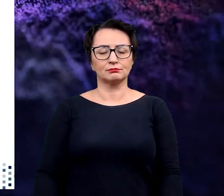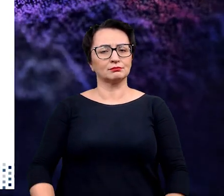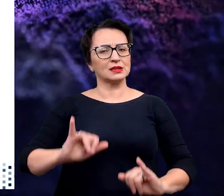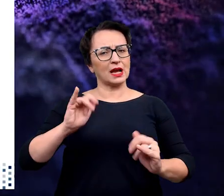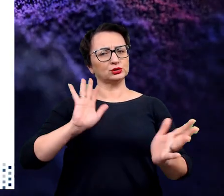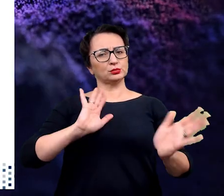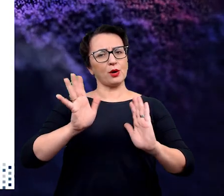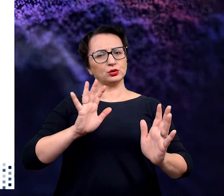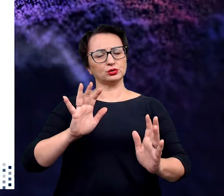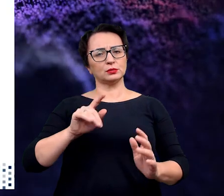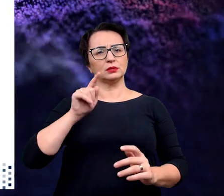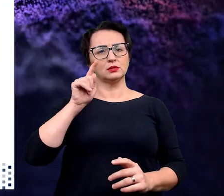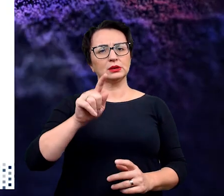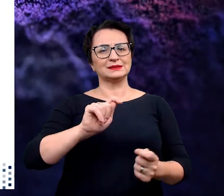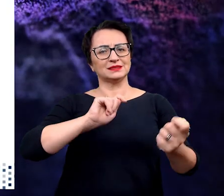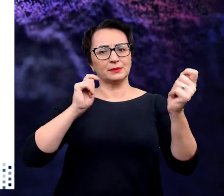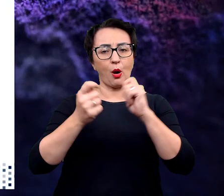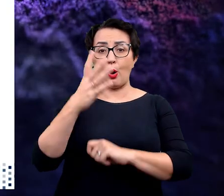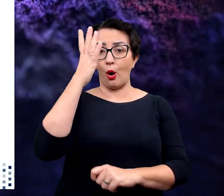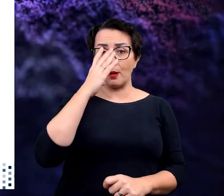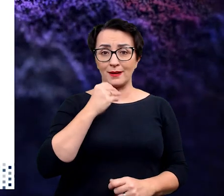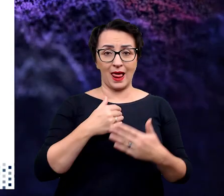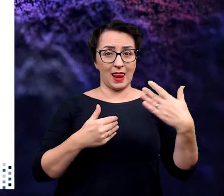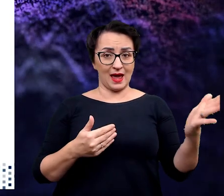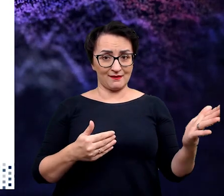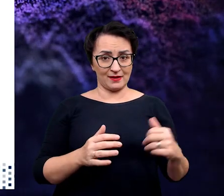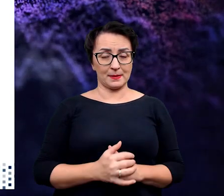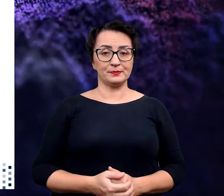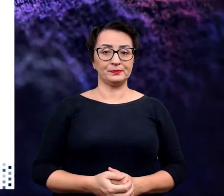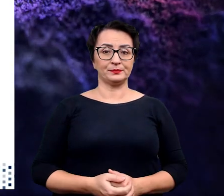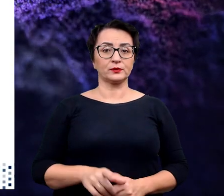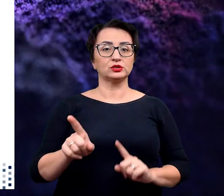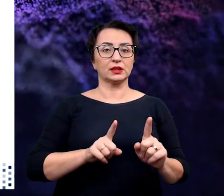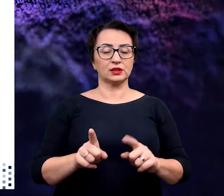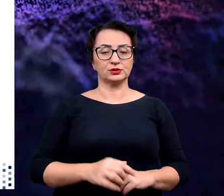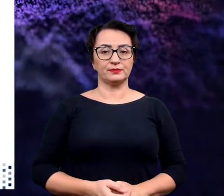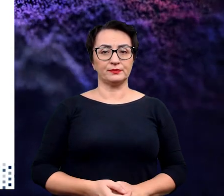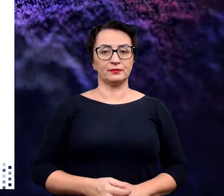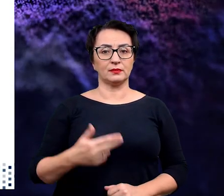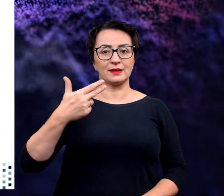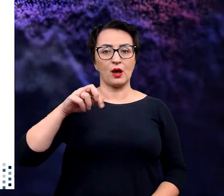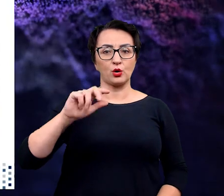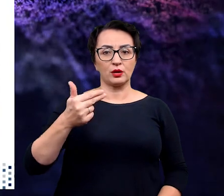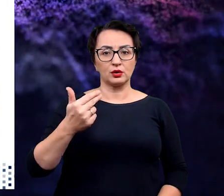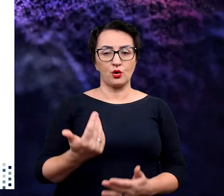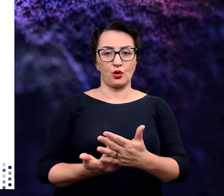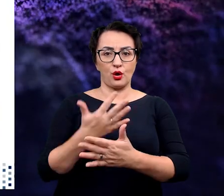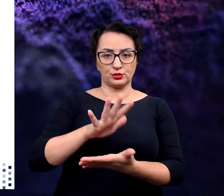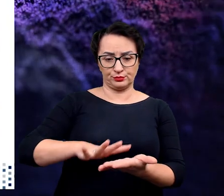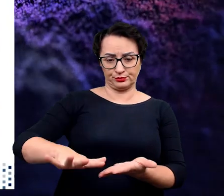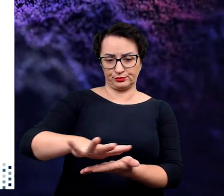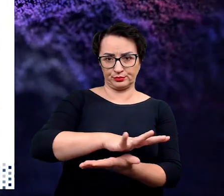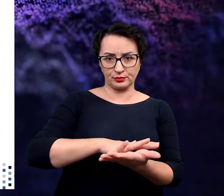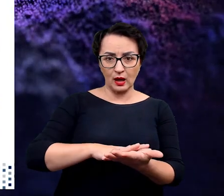I teraz słuchajcie, w jaki sposób przekształcić ten obraz, który widzicie po lewej, czyli obraz